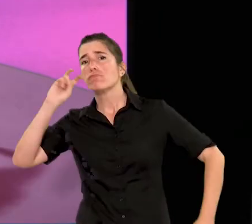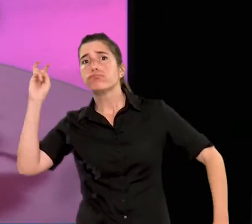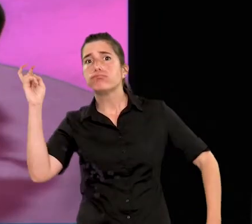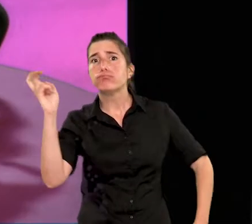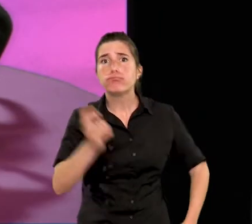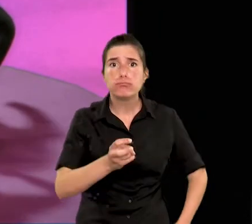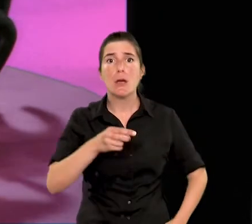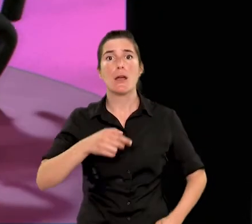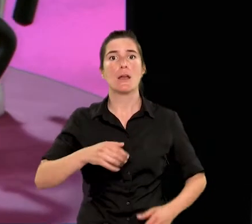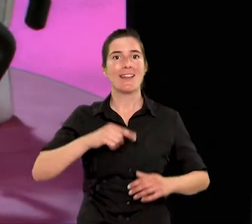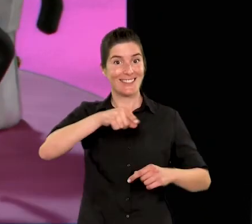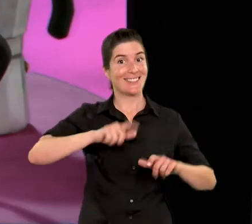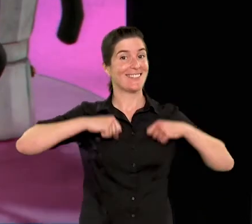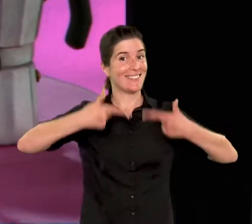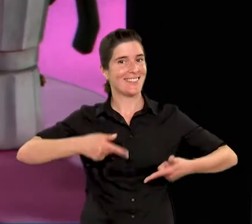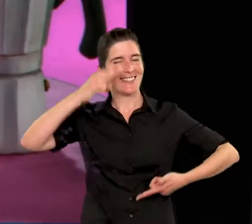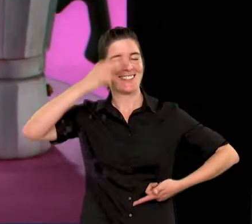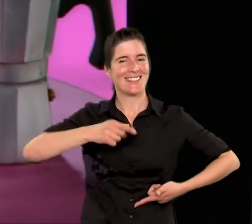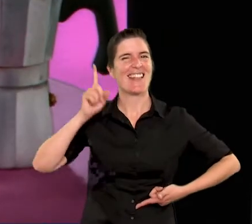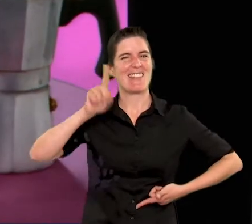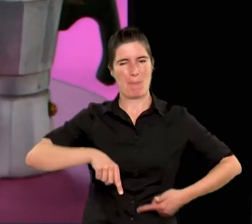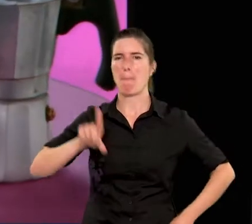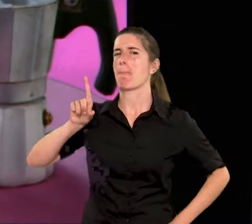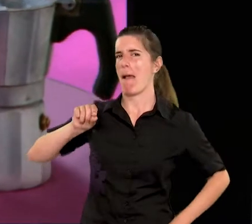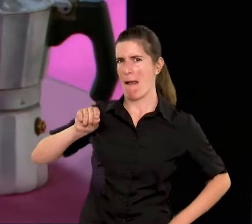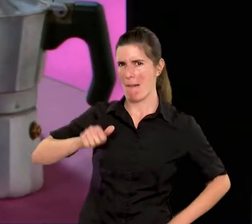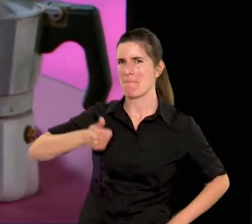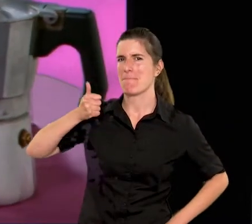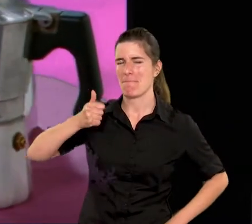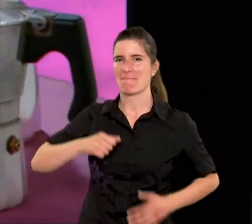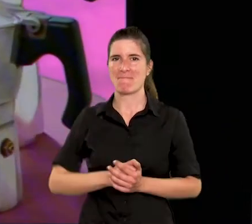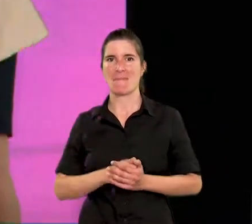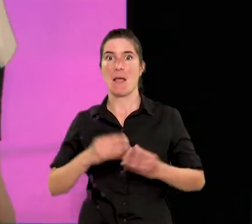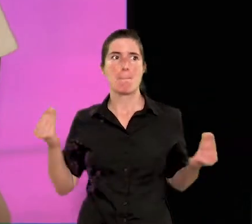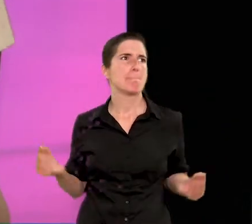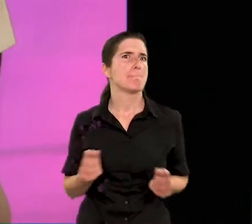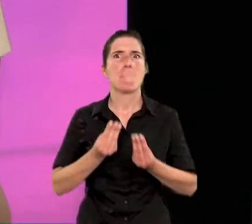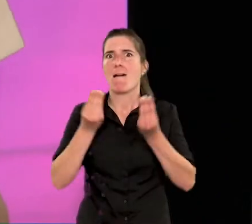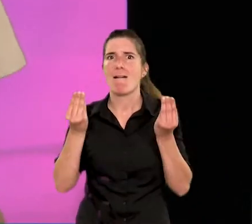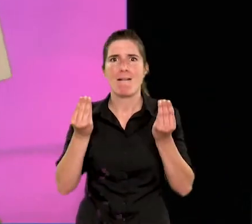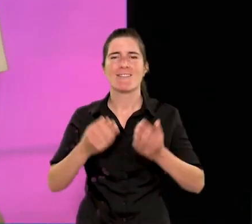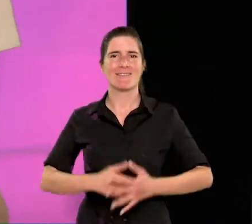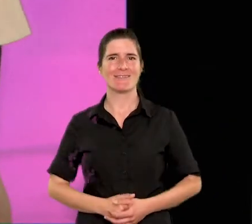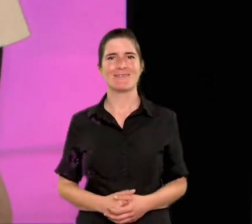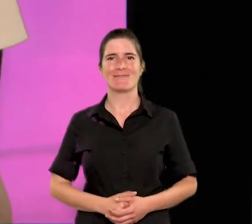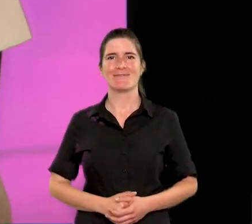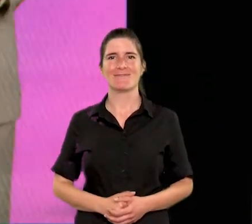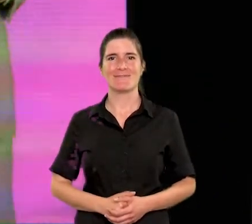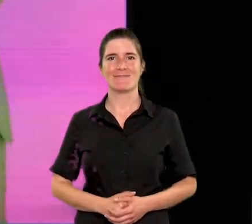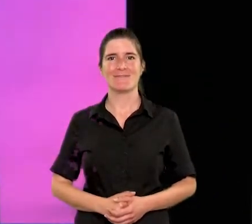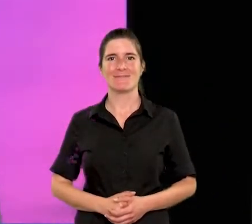opcions al nostre abast! I no només són més sostenibles, també són més econòmiques! Millor impossible!